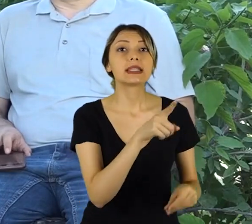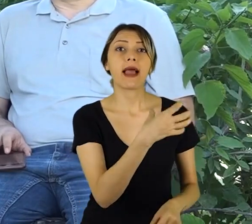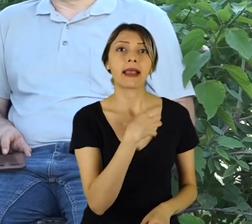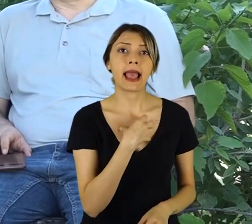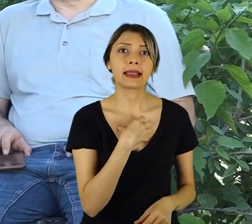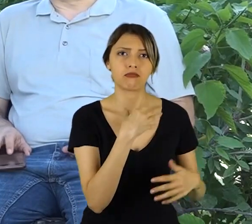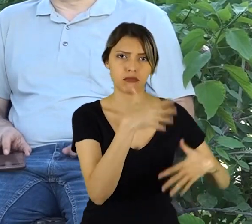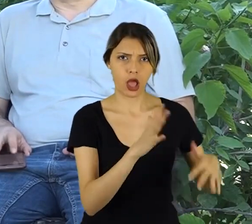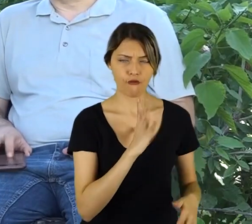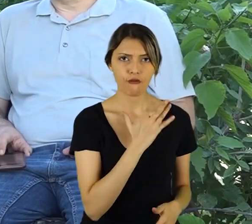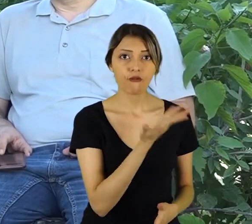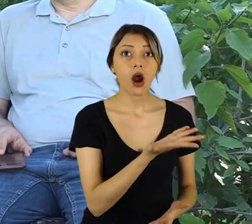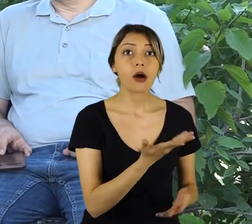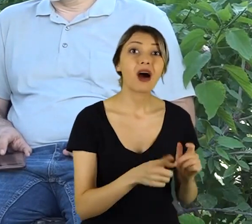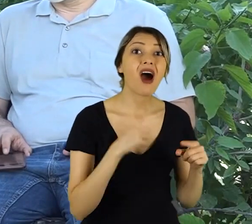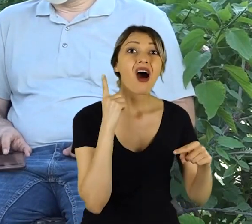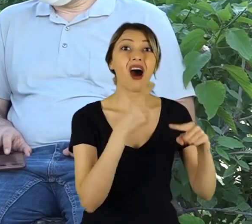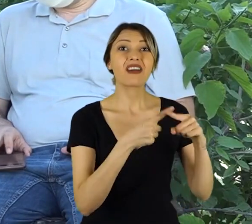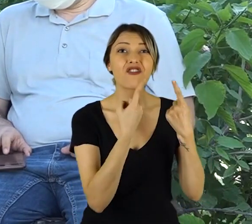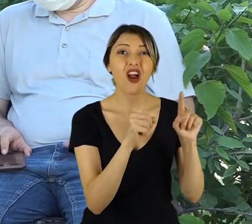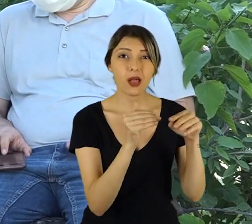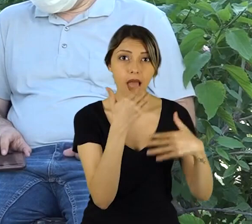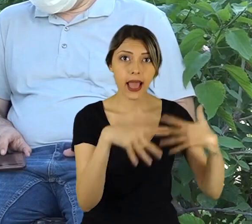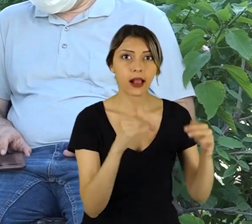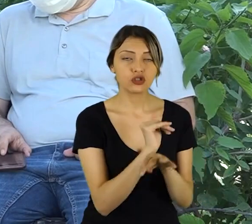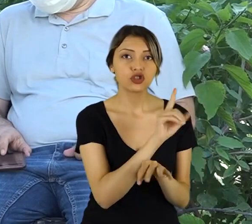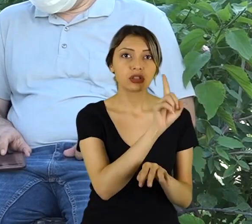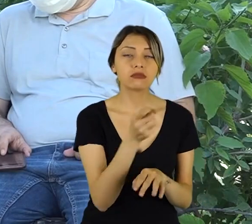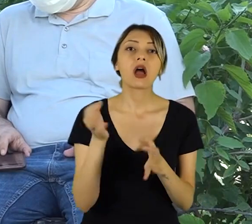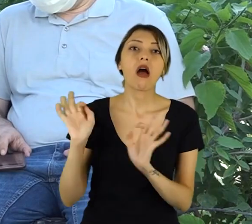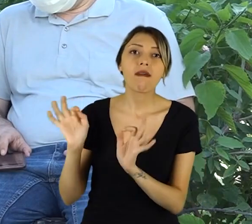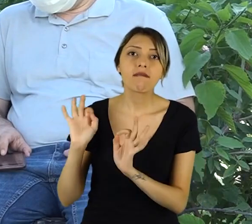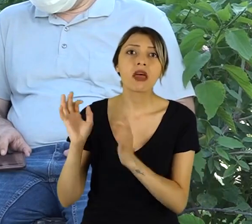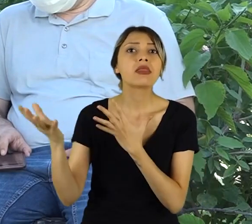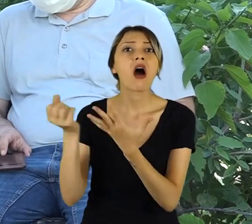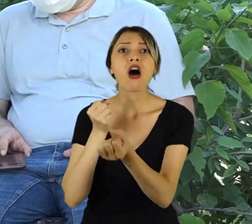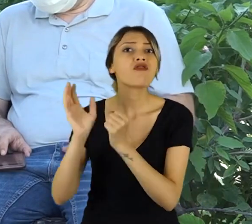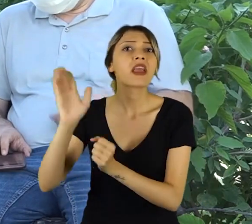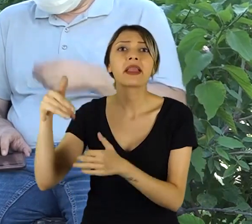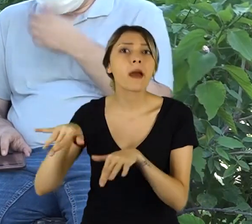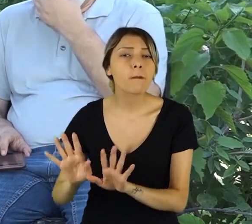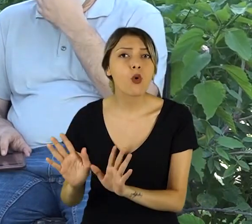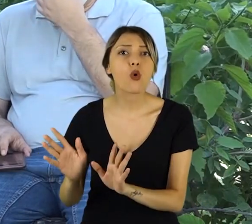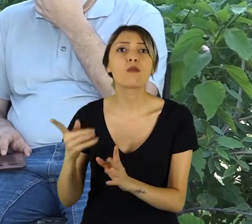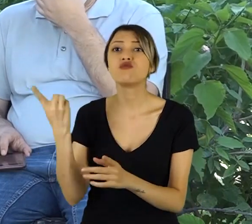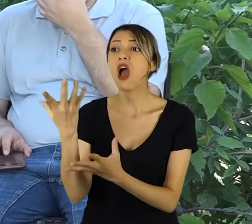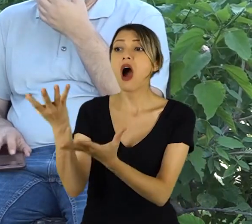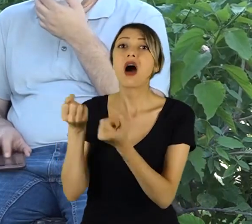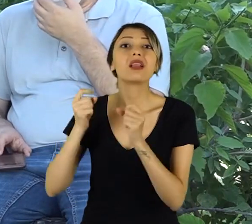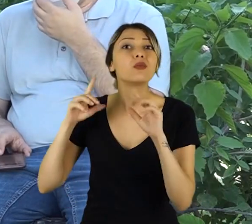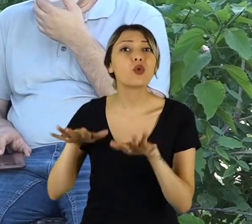engellenmiş hissettiniz mi? Tabii ki bir markete gidip bir yere dokunamıyorsun. Bir şey alamıyorsun.